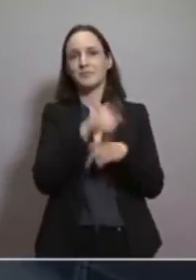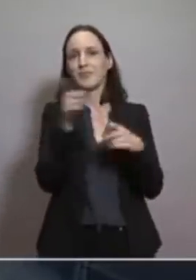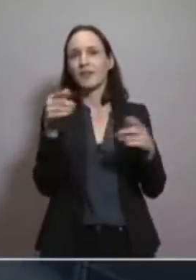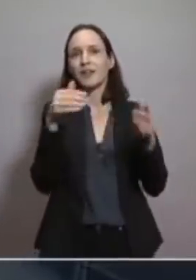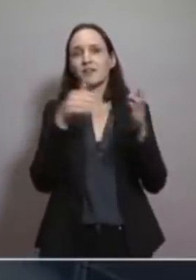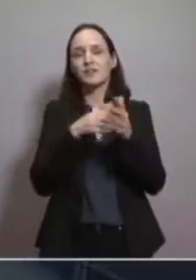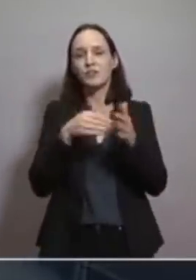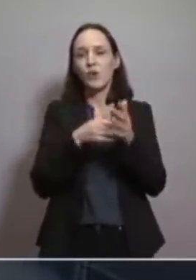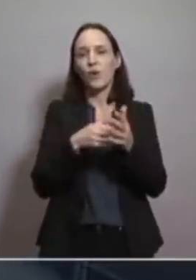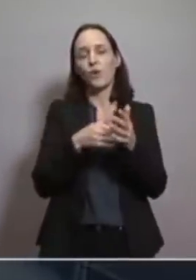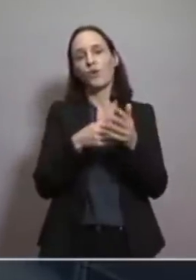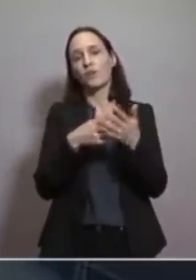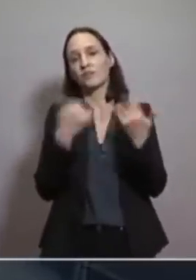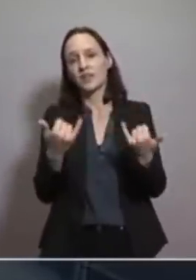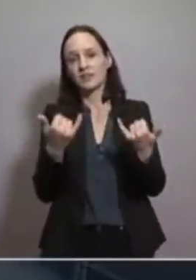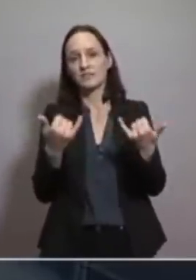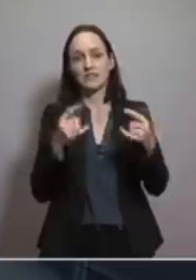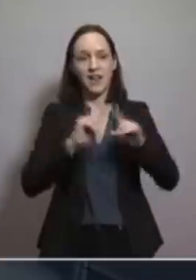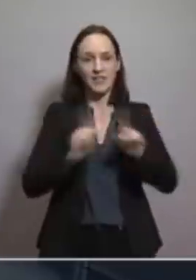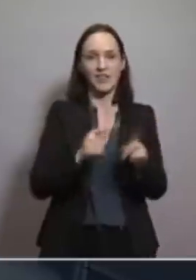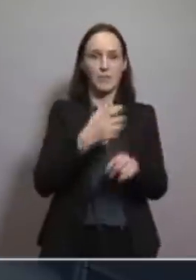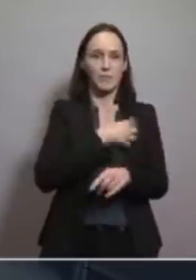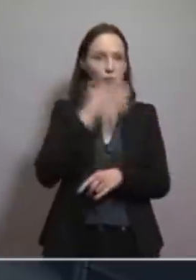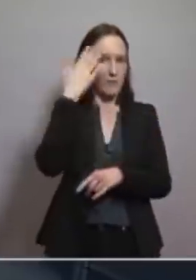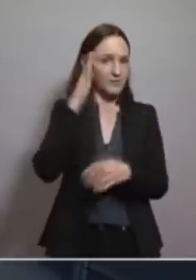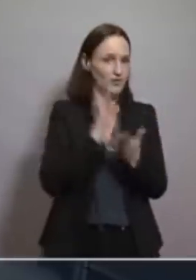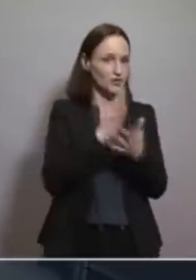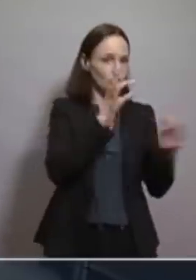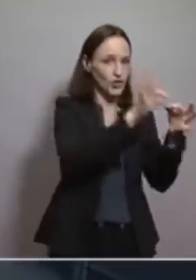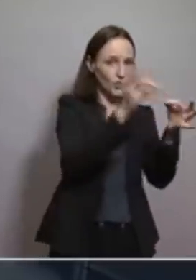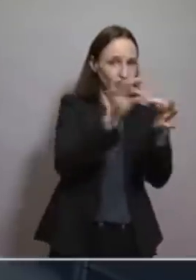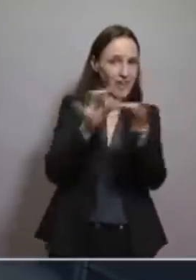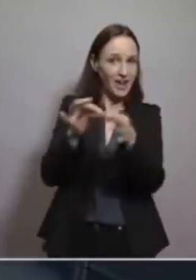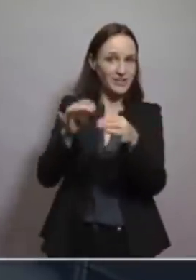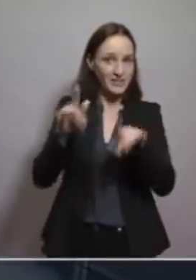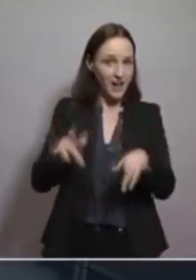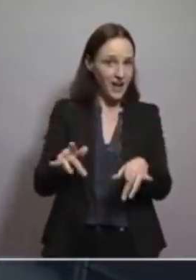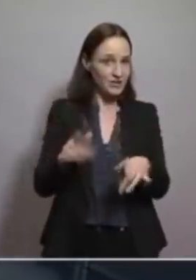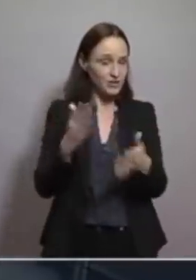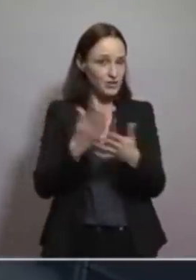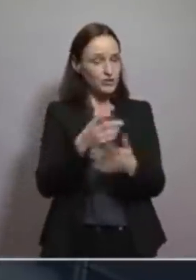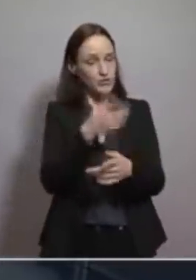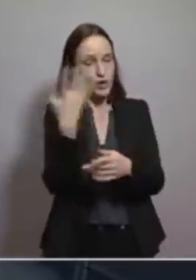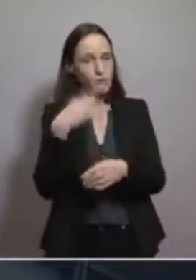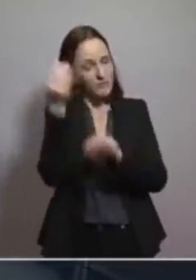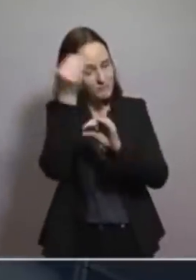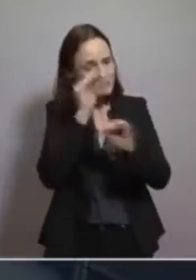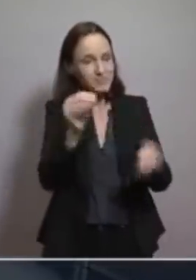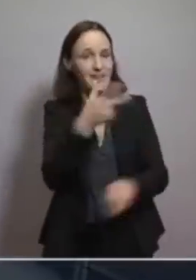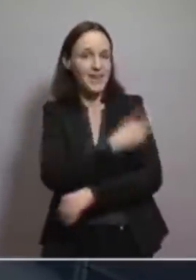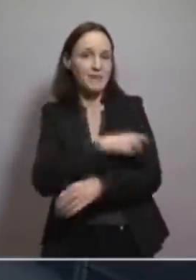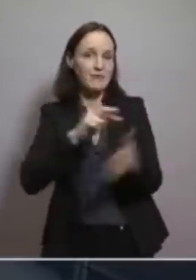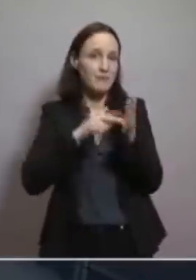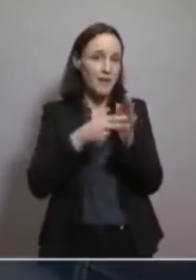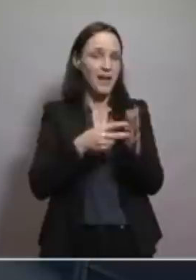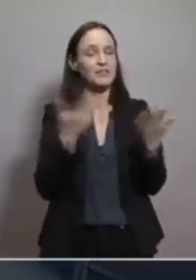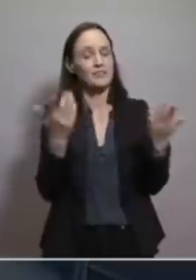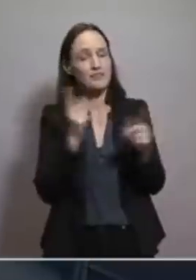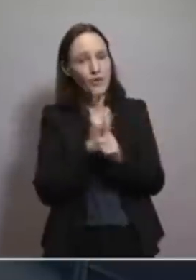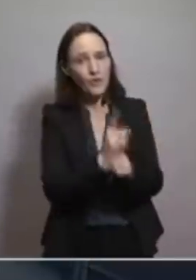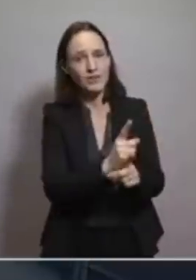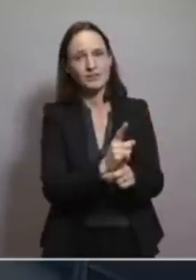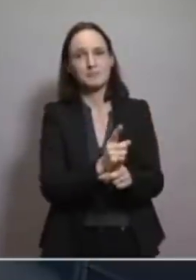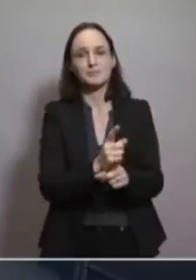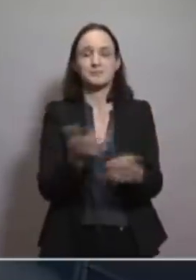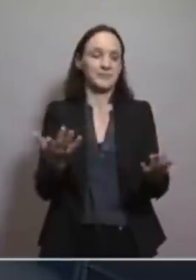-Bürgermeistern im Land auch schon Kontakt aufgenommen, sich bitte an den Impfplan zu halten? Ja, von meiner Sicht aus